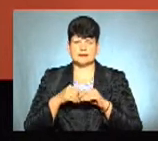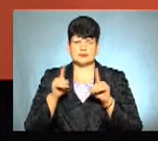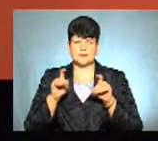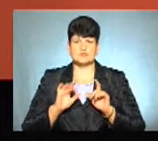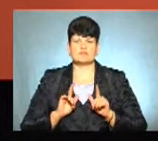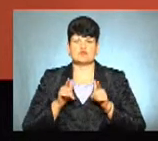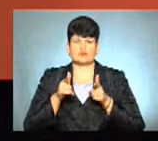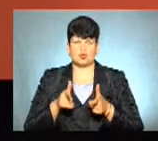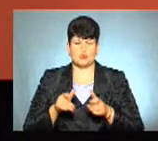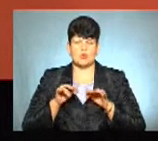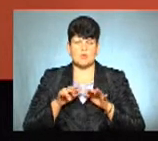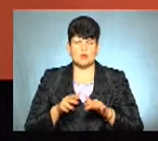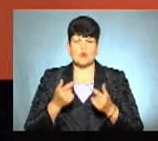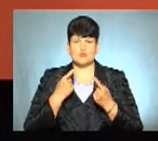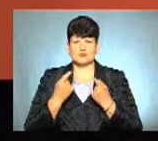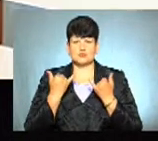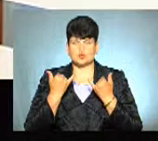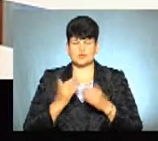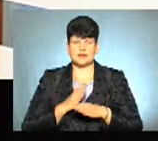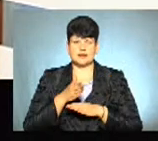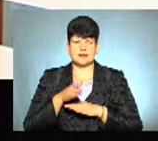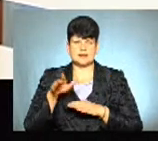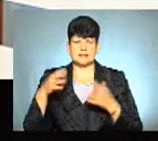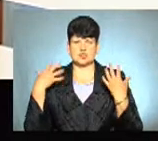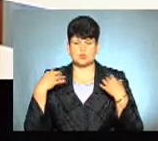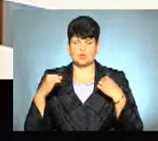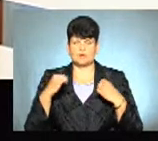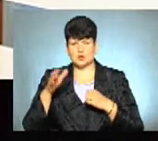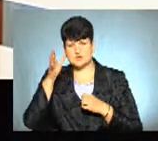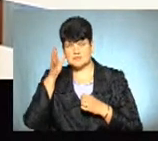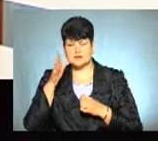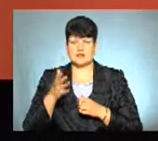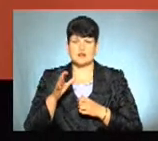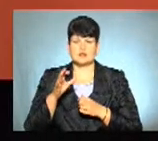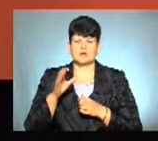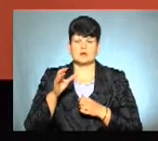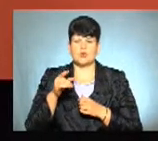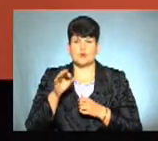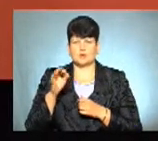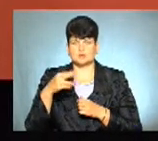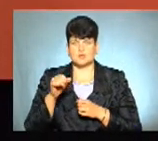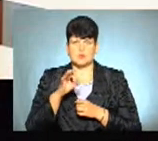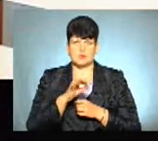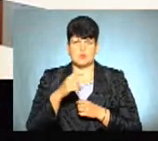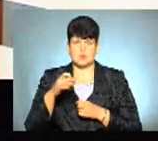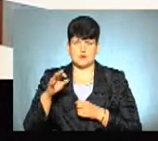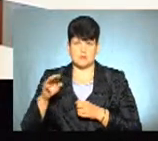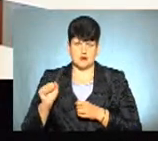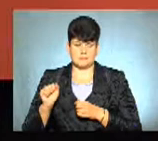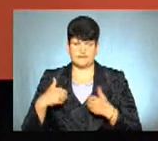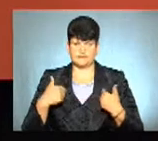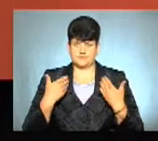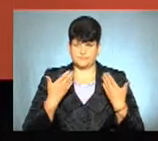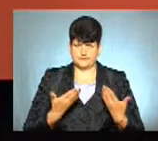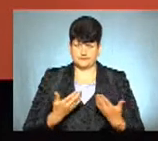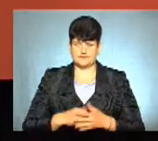вступної кампанії, говоритимемо сьогодні гістудії начальниця управління освіти і науки облдержадміністрації Ольга Хома. Вітаю вас. Вітаю.